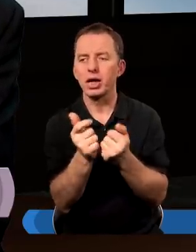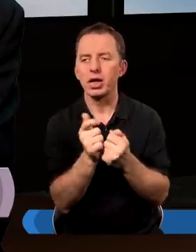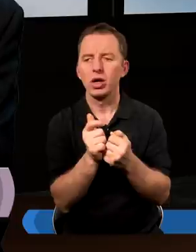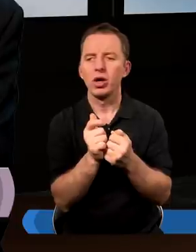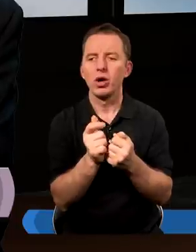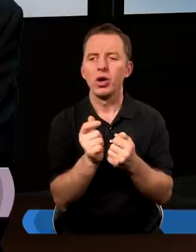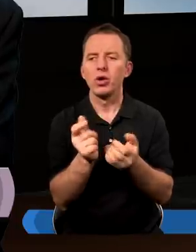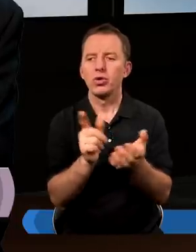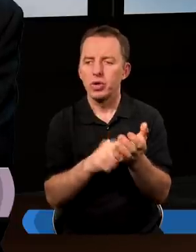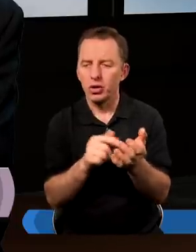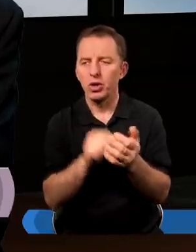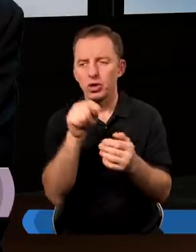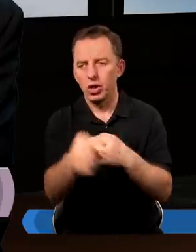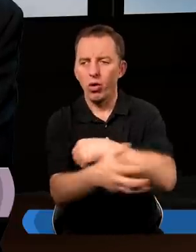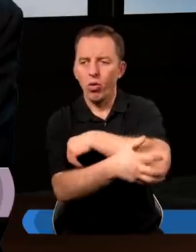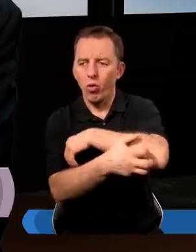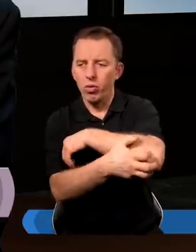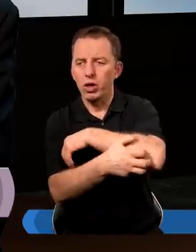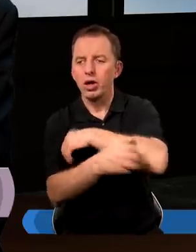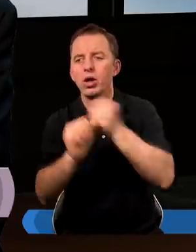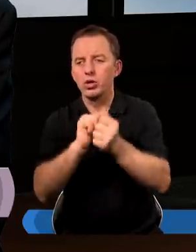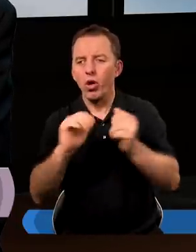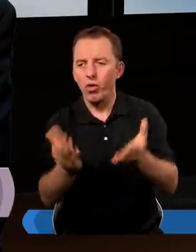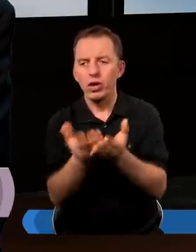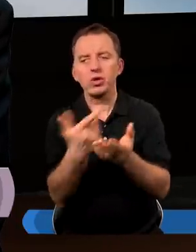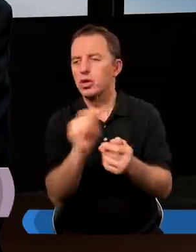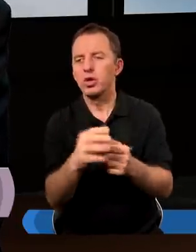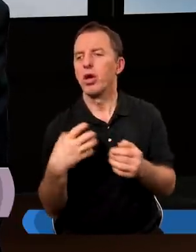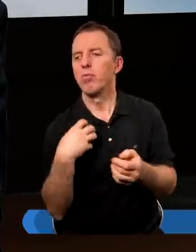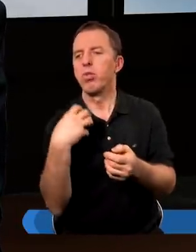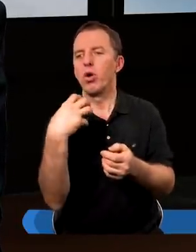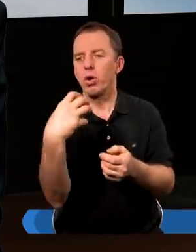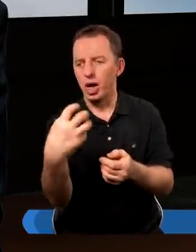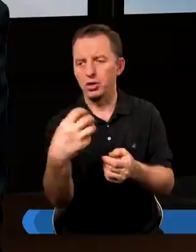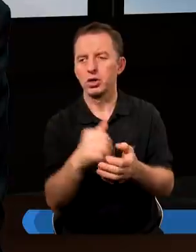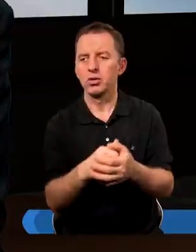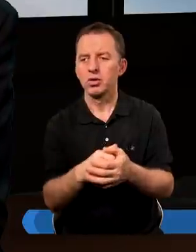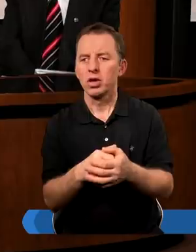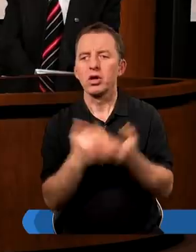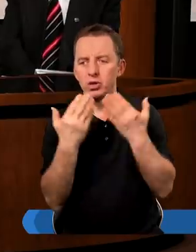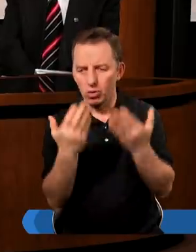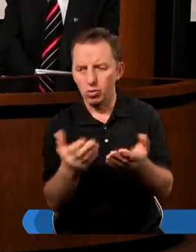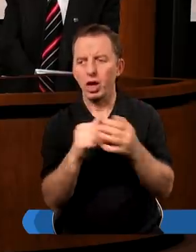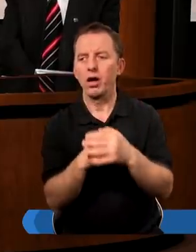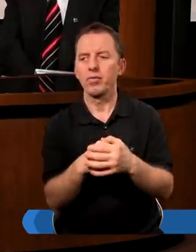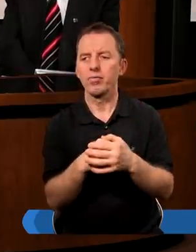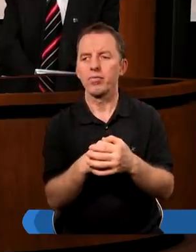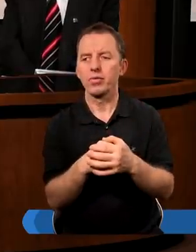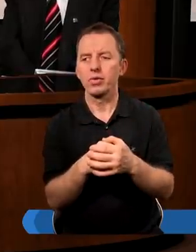To częściej właśnie ci ubodzy są ofiarni, niż ci bogaci. Dziękuję.